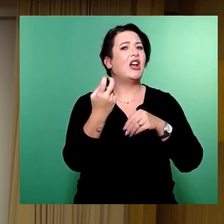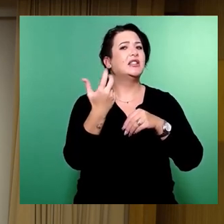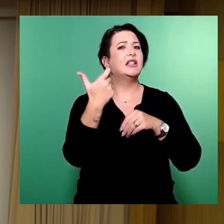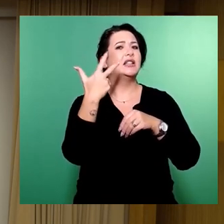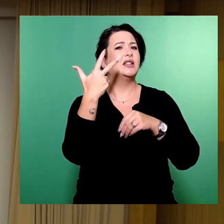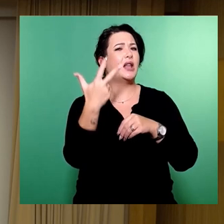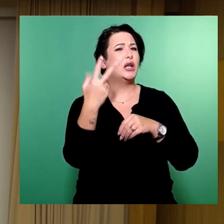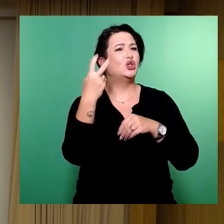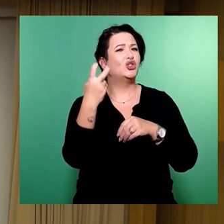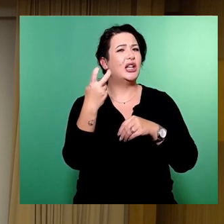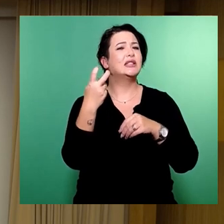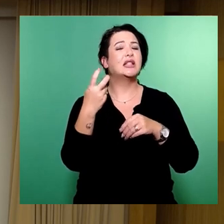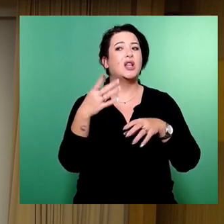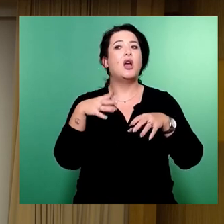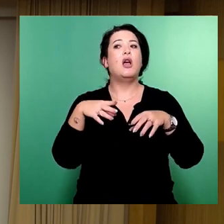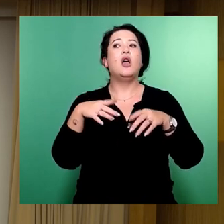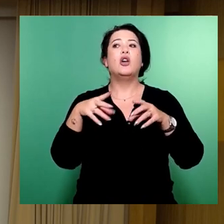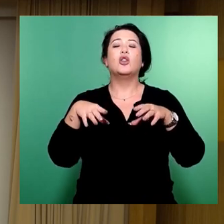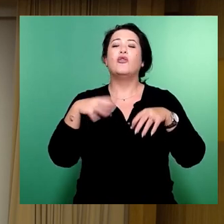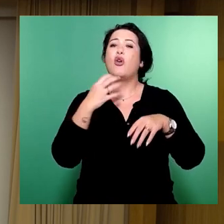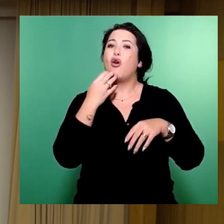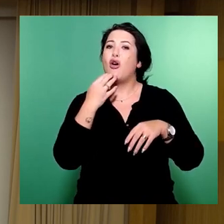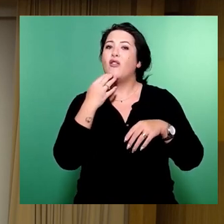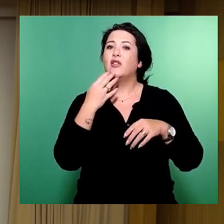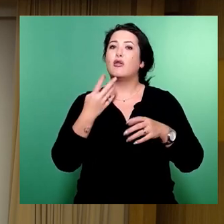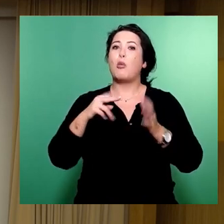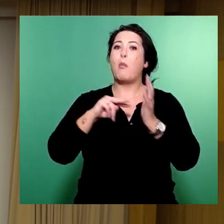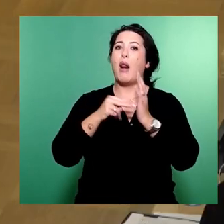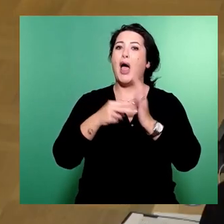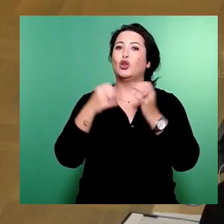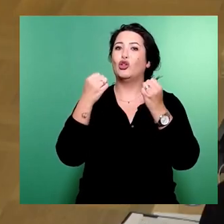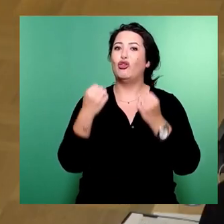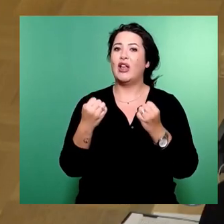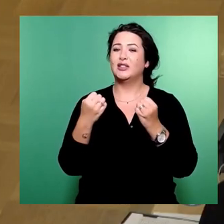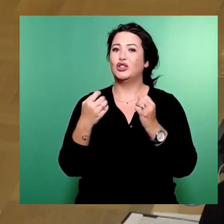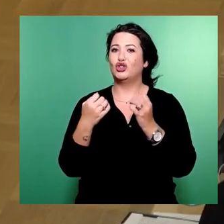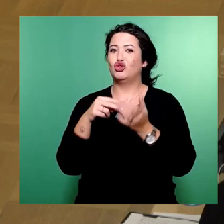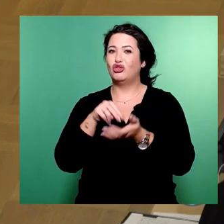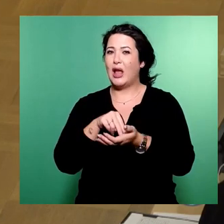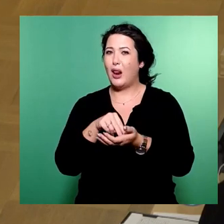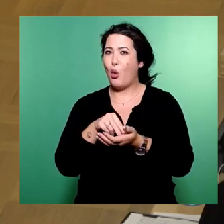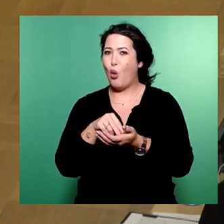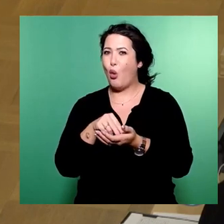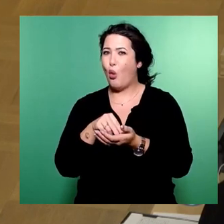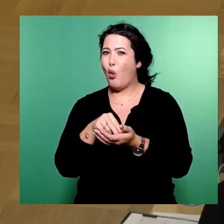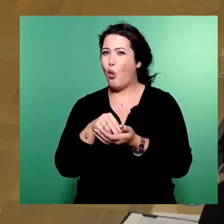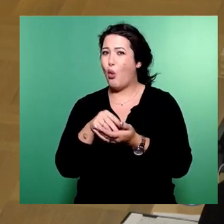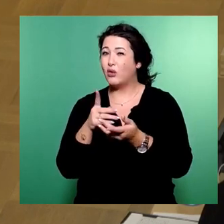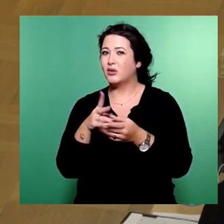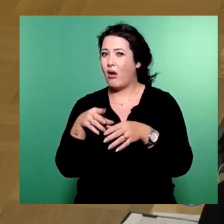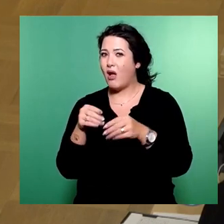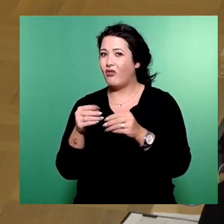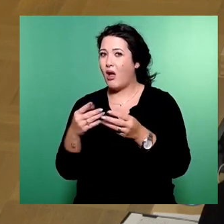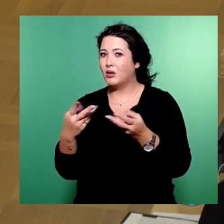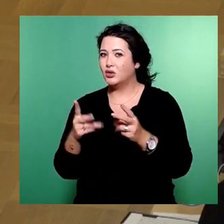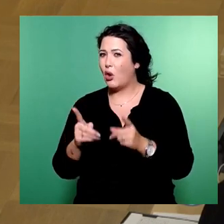Planfeststellungsbeschluss rechnen kann oder hat sich der Weihnachtsmann da möglicherweise verkrächzt oder so? weiß